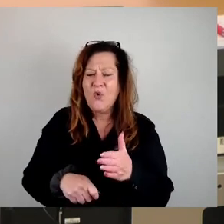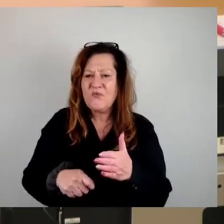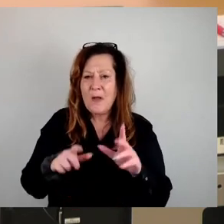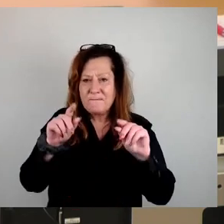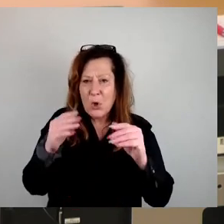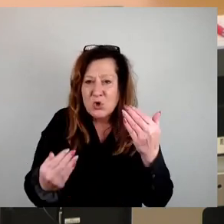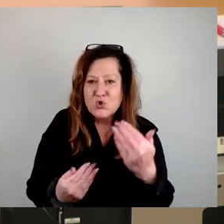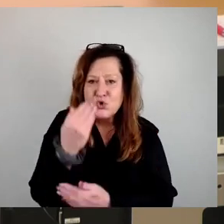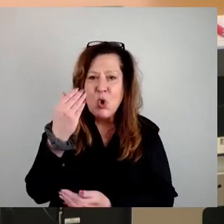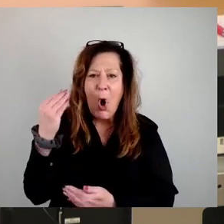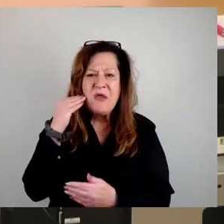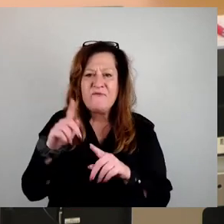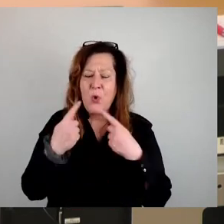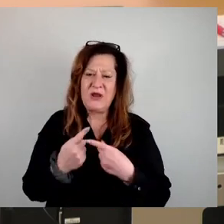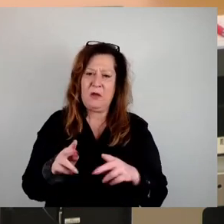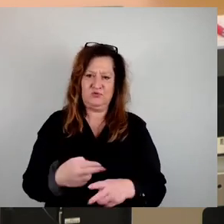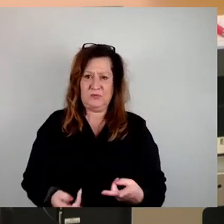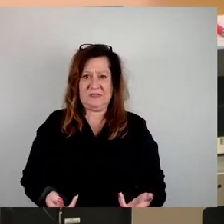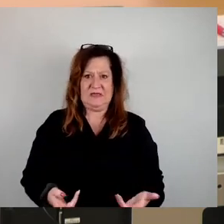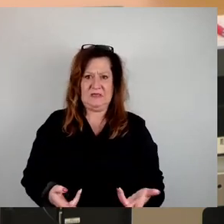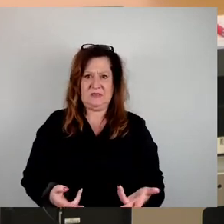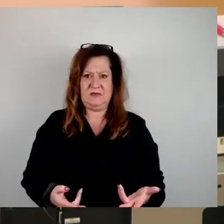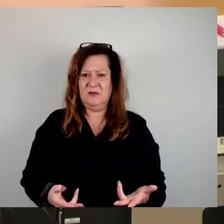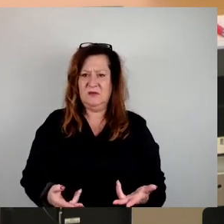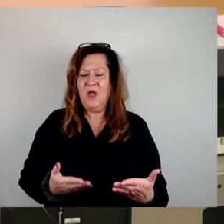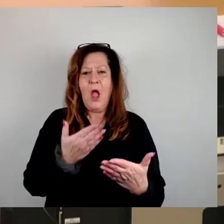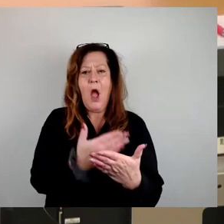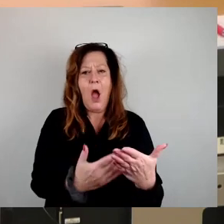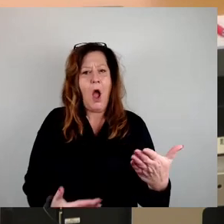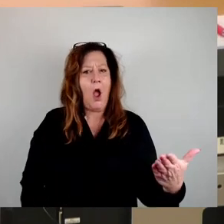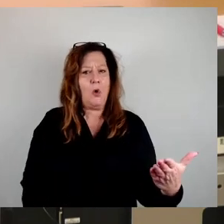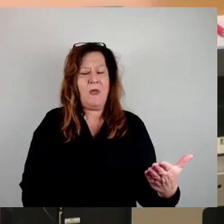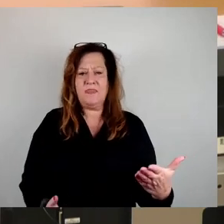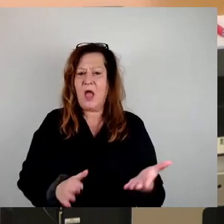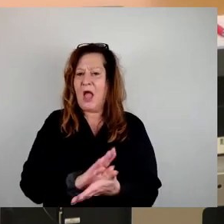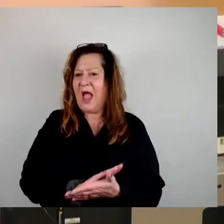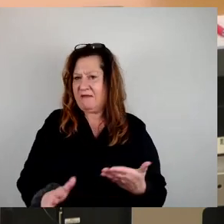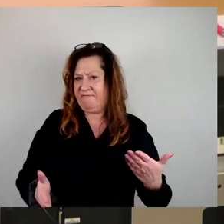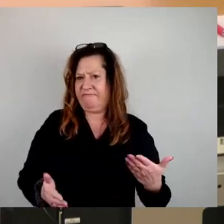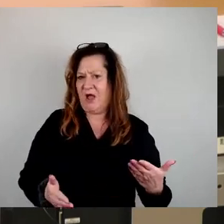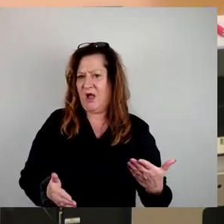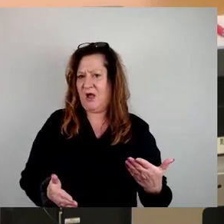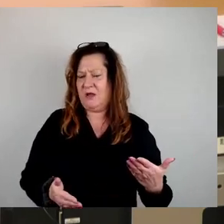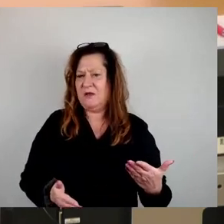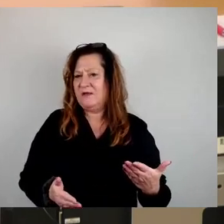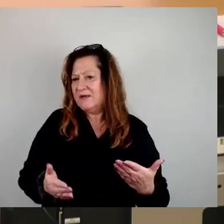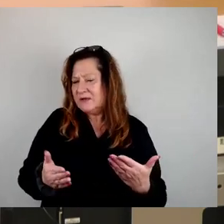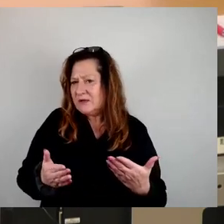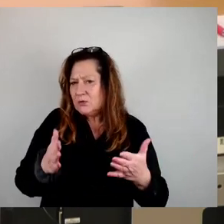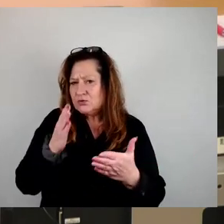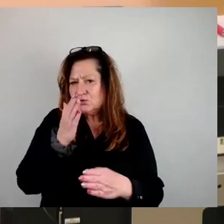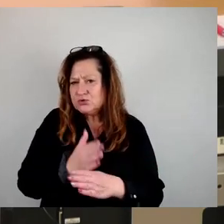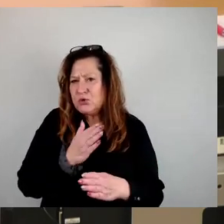So einfach kann man sich eine Argumentation machen, so einfach machen wir, freien uns das aber nicht. Wir haben einen Antrag,